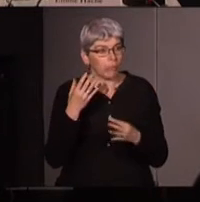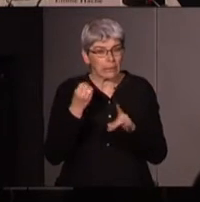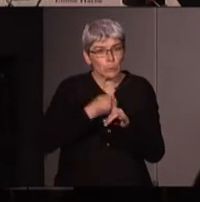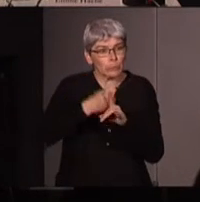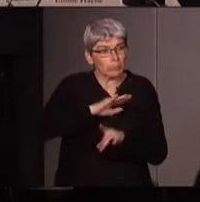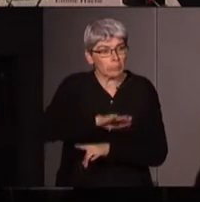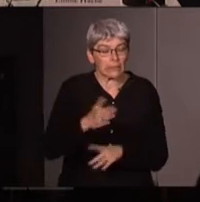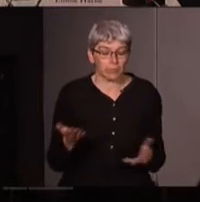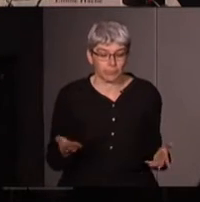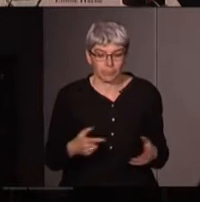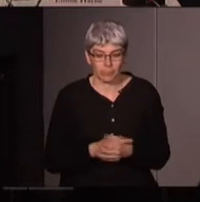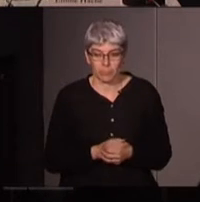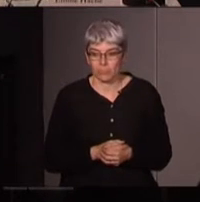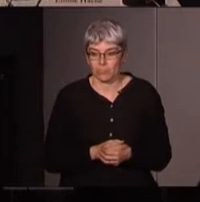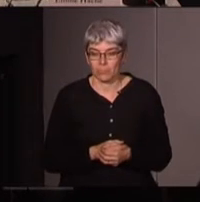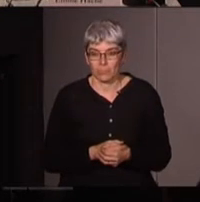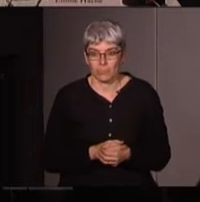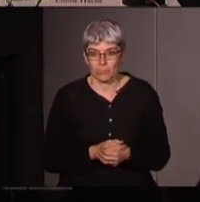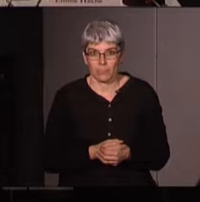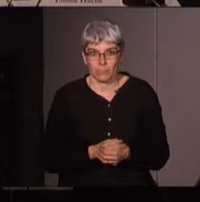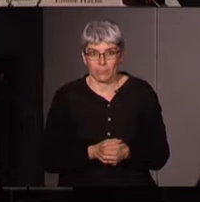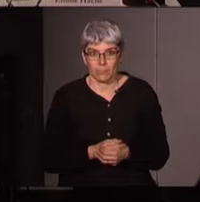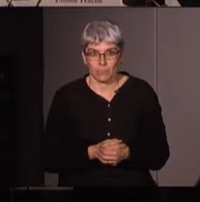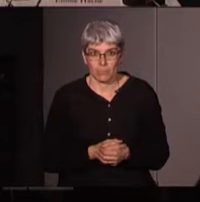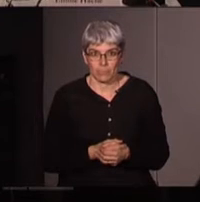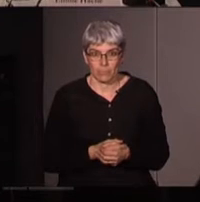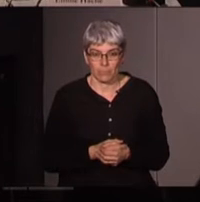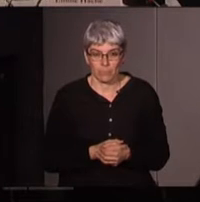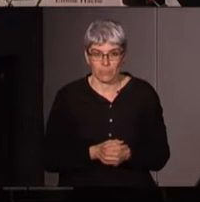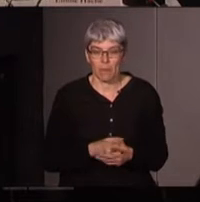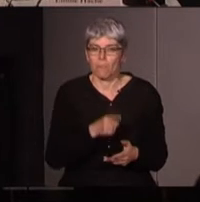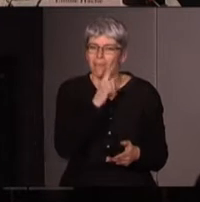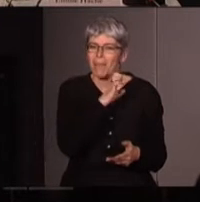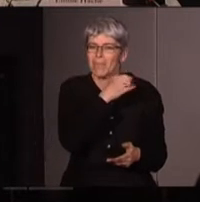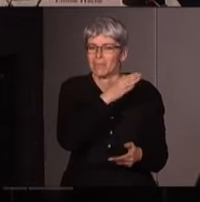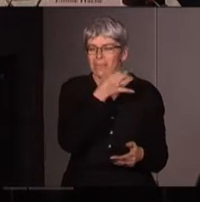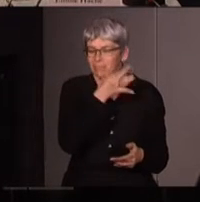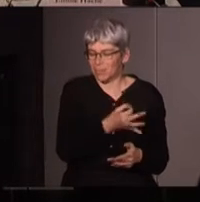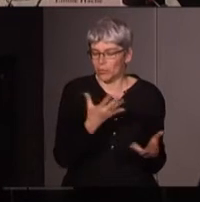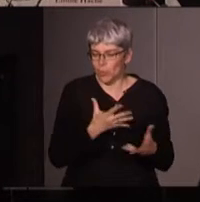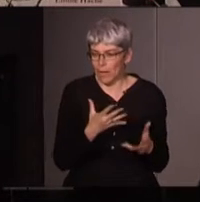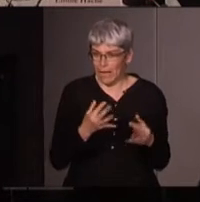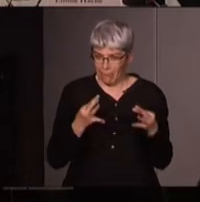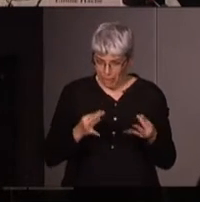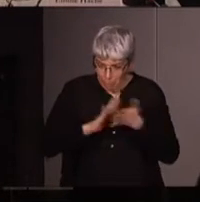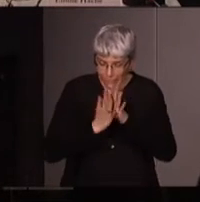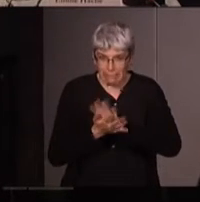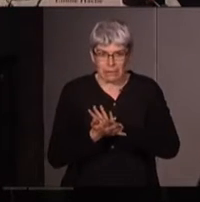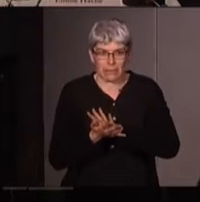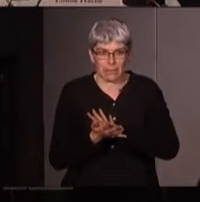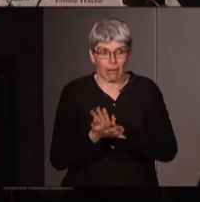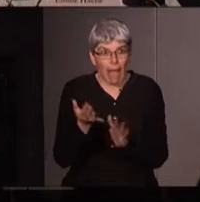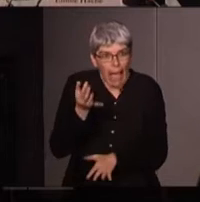c'est un élément sur lequel a beaucoup insisté Émilie c'est le côté pragmatique et